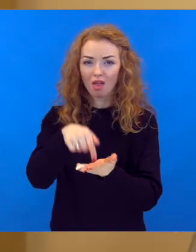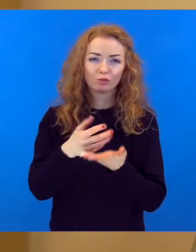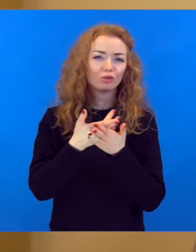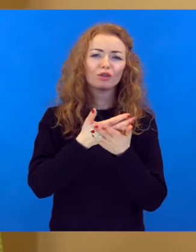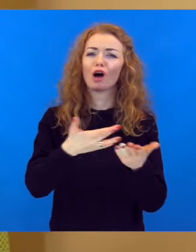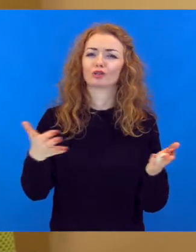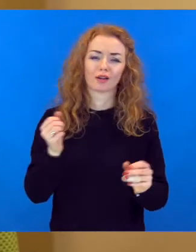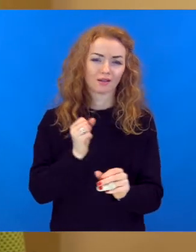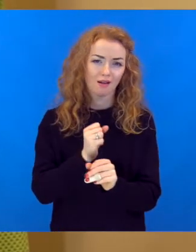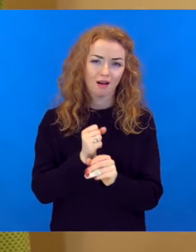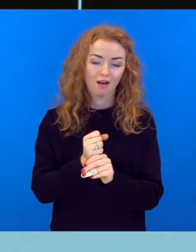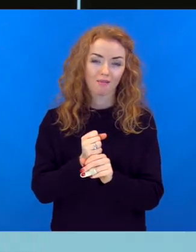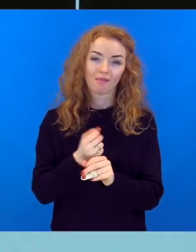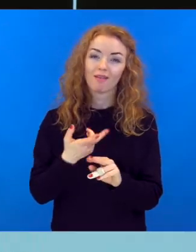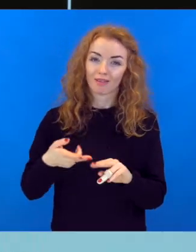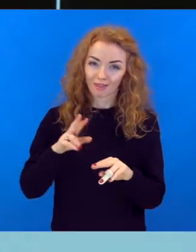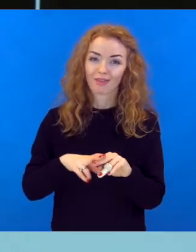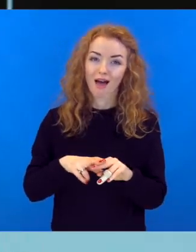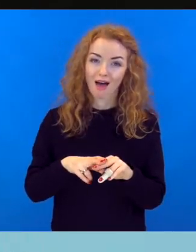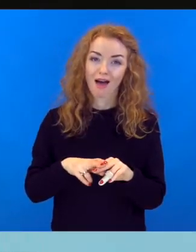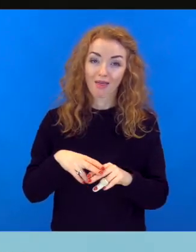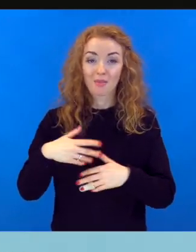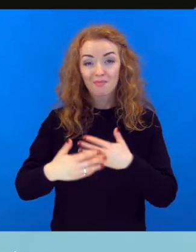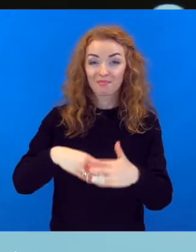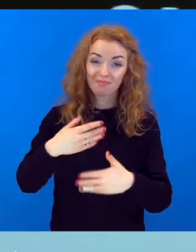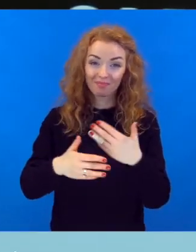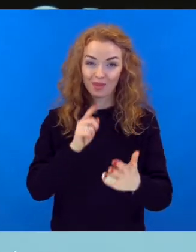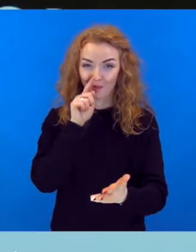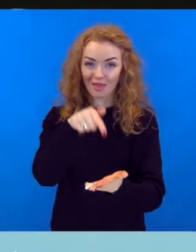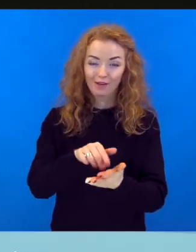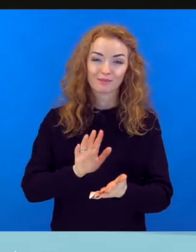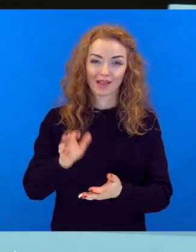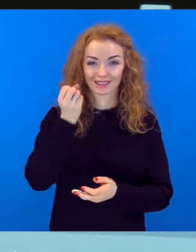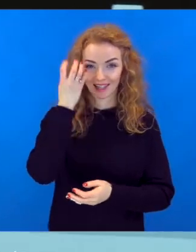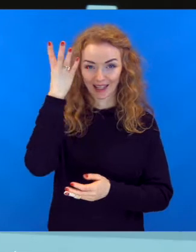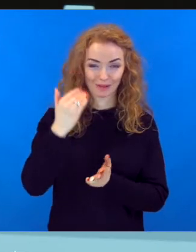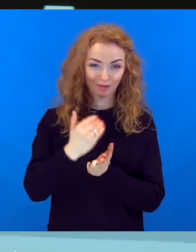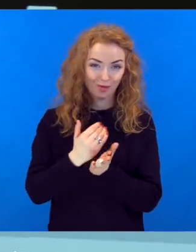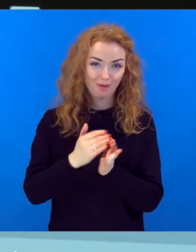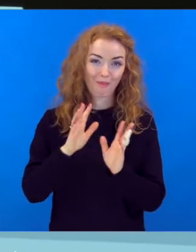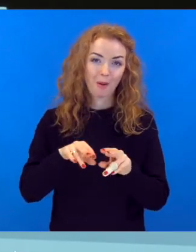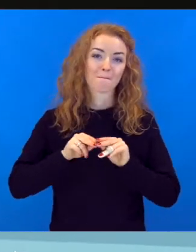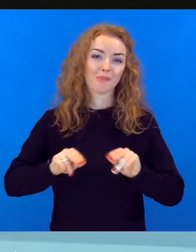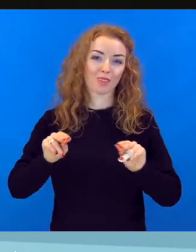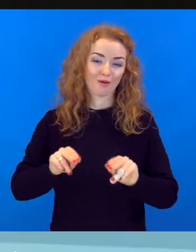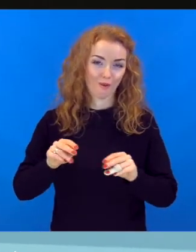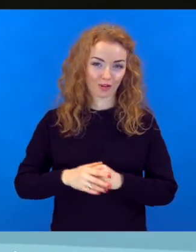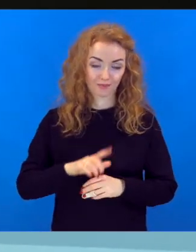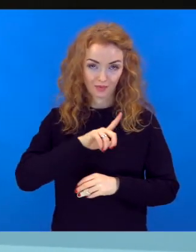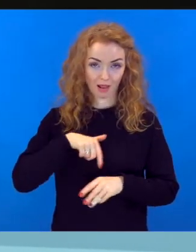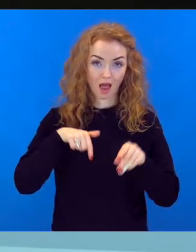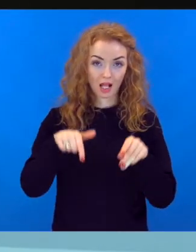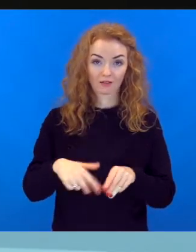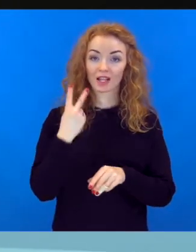nonācu dažādos darbos un tad jau ir tas cerš, kā es nonācu pie izglītības programmas par pedagoģiju tieši.